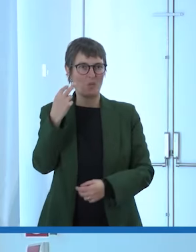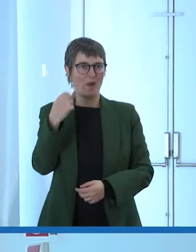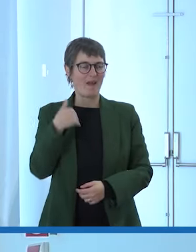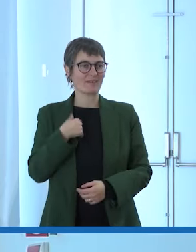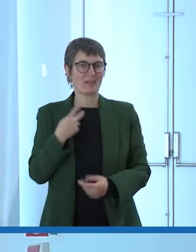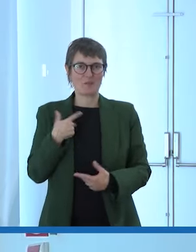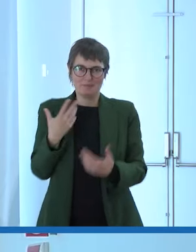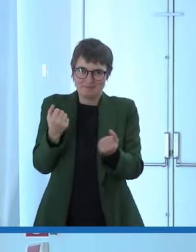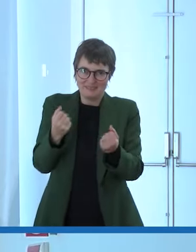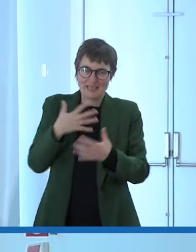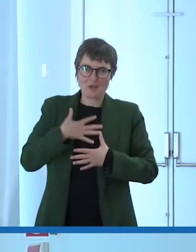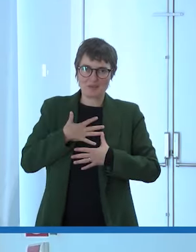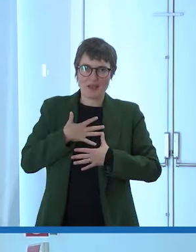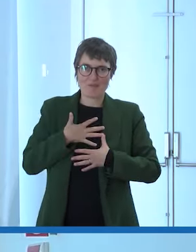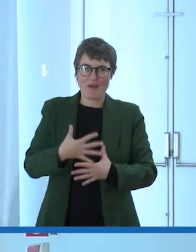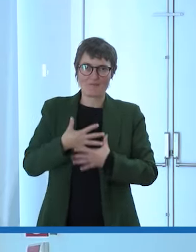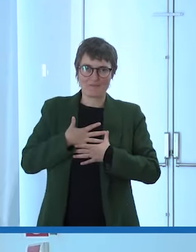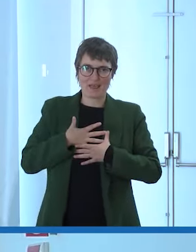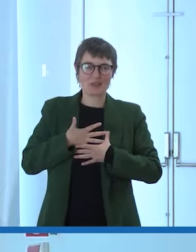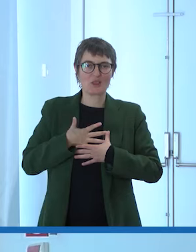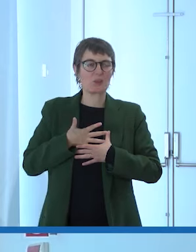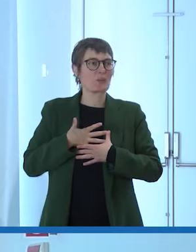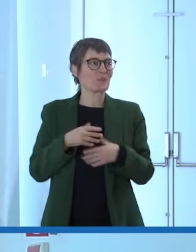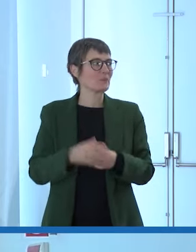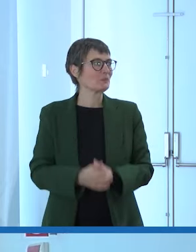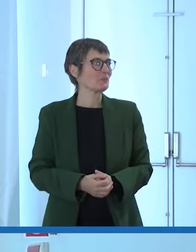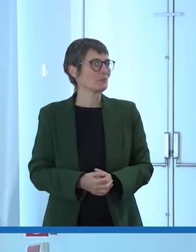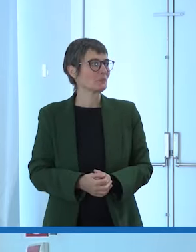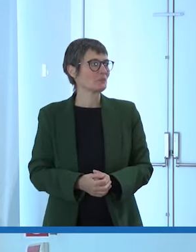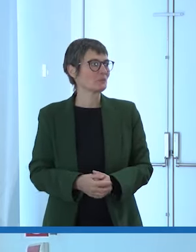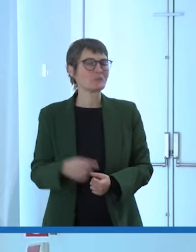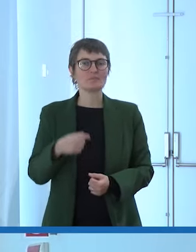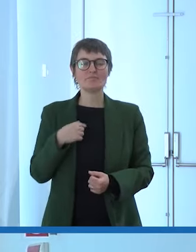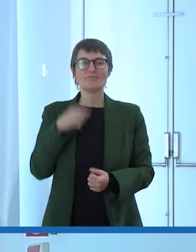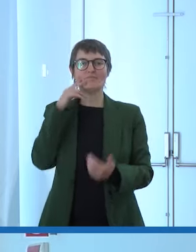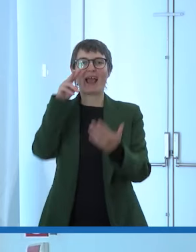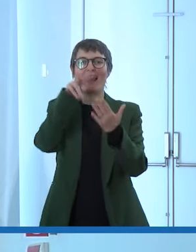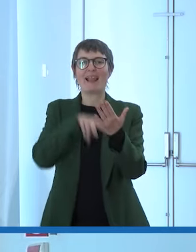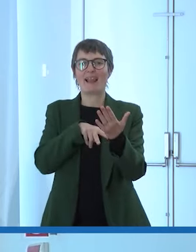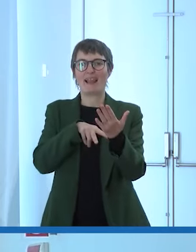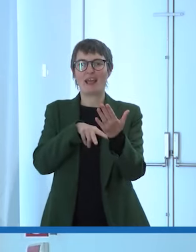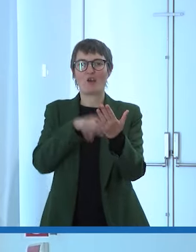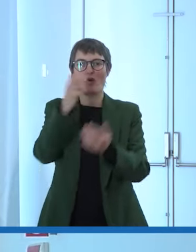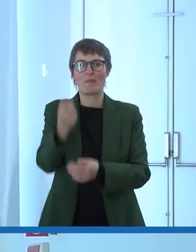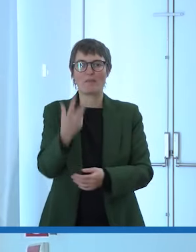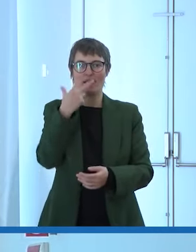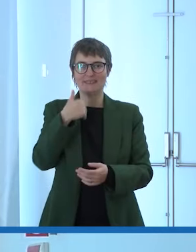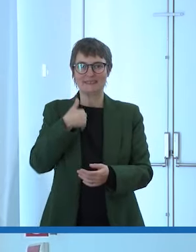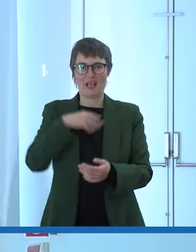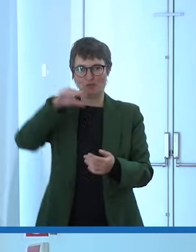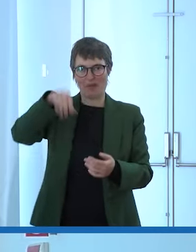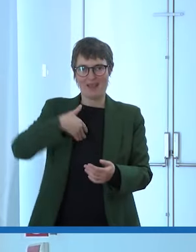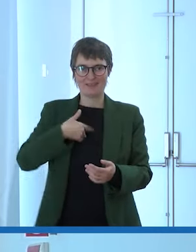con affetto e io leggo il messaggio che che ci ha inviato